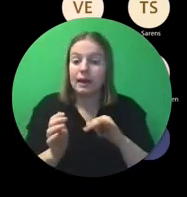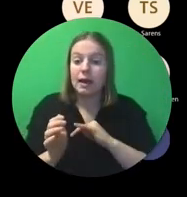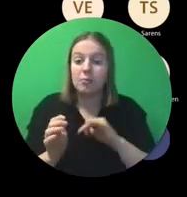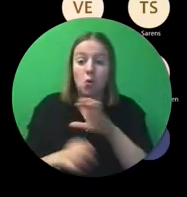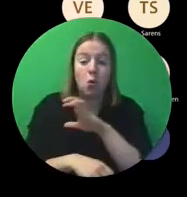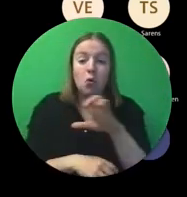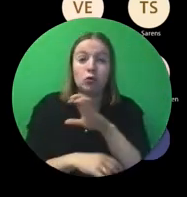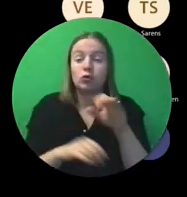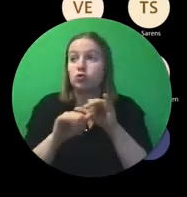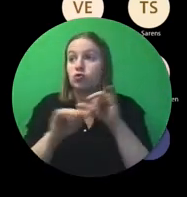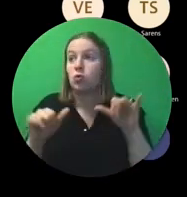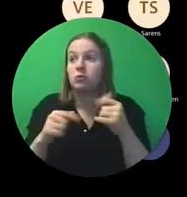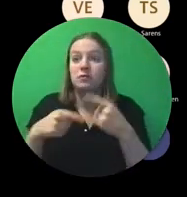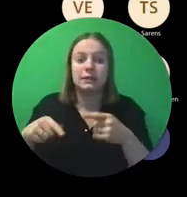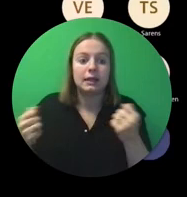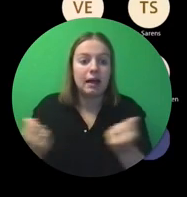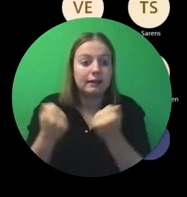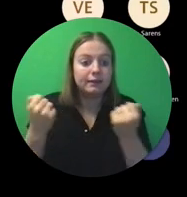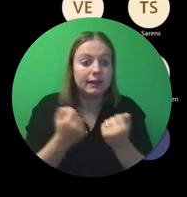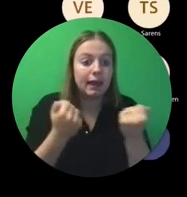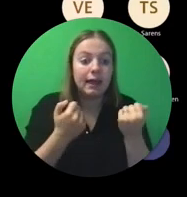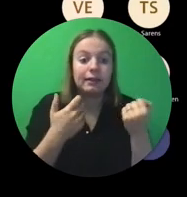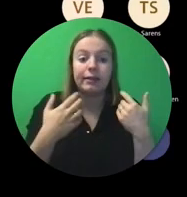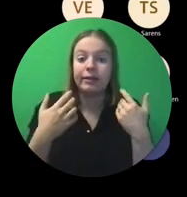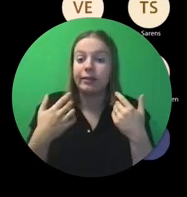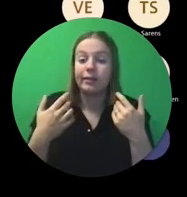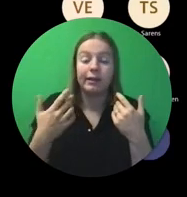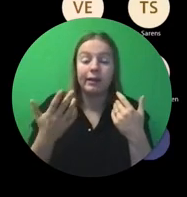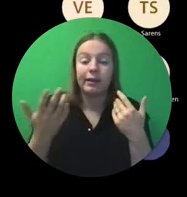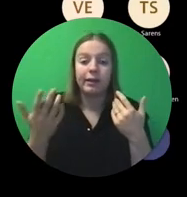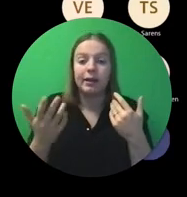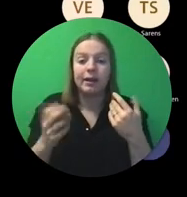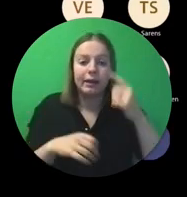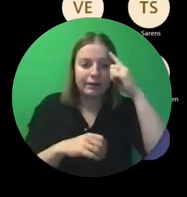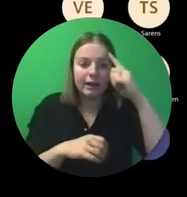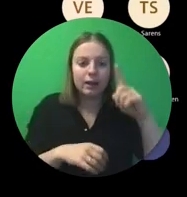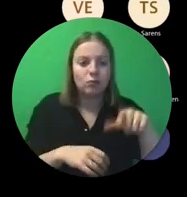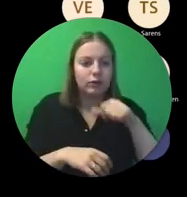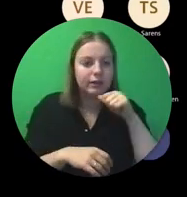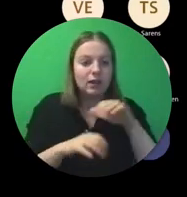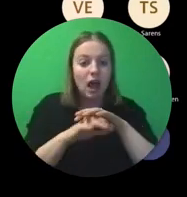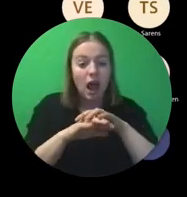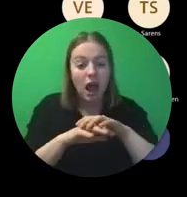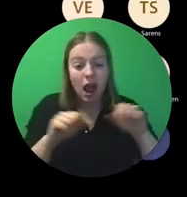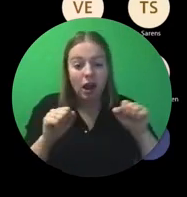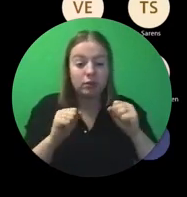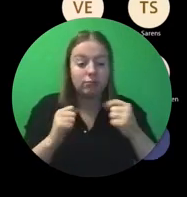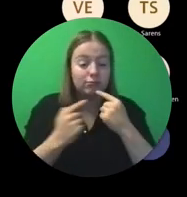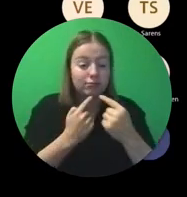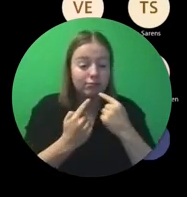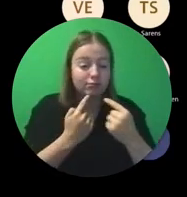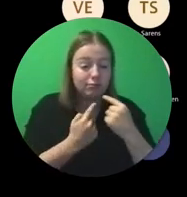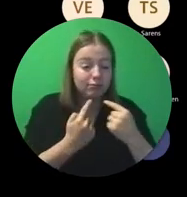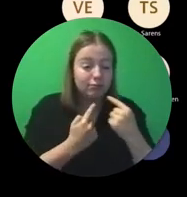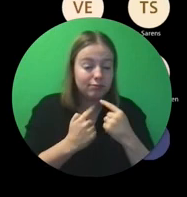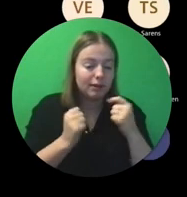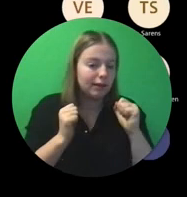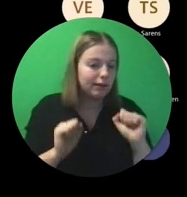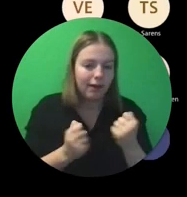varianten nog zijn op de voorbeeldactiviteiten. Ik denk niet dat we ze allemaal gaan kunnen bespreken ook.